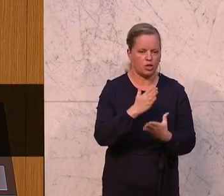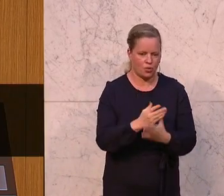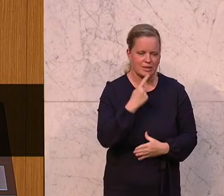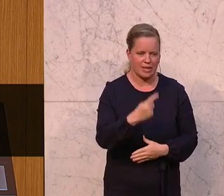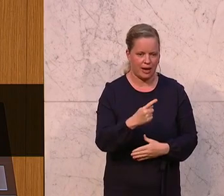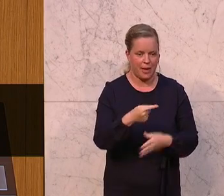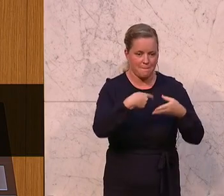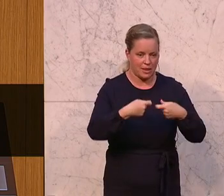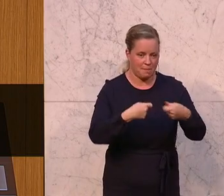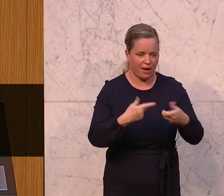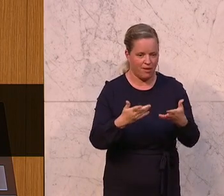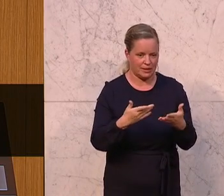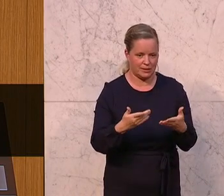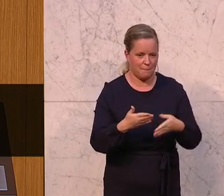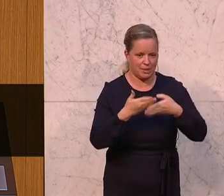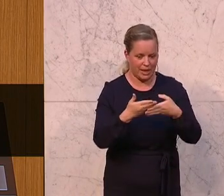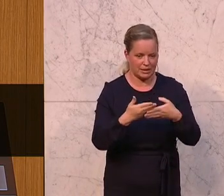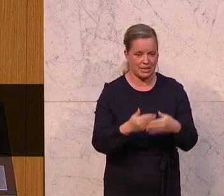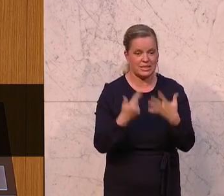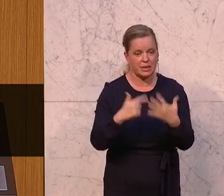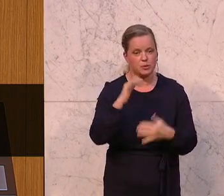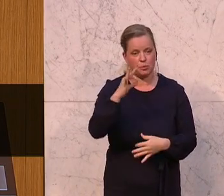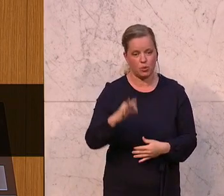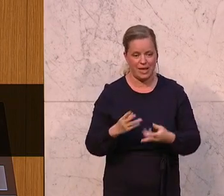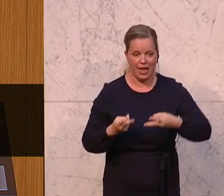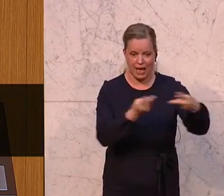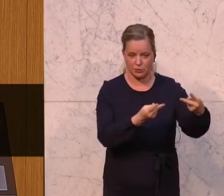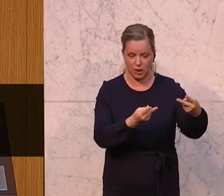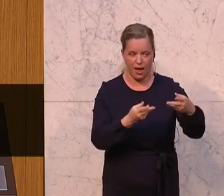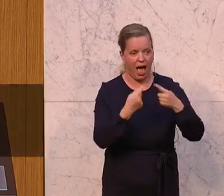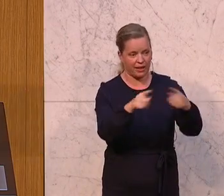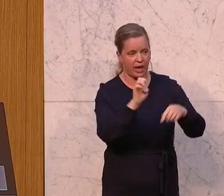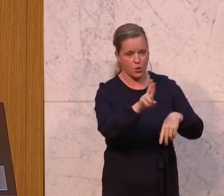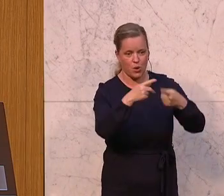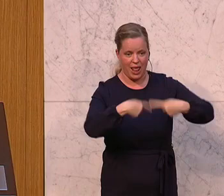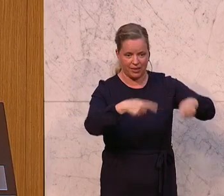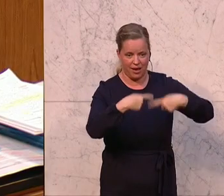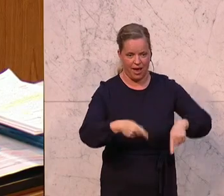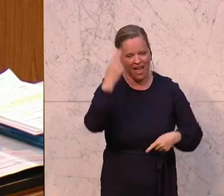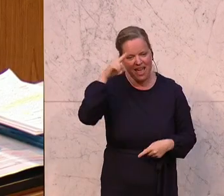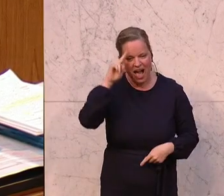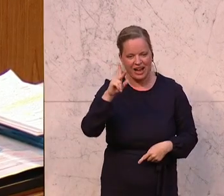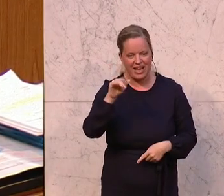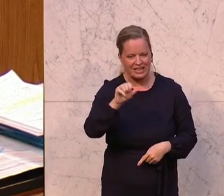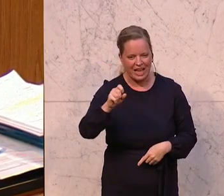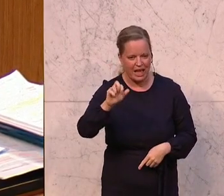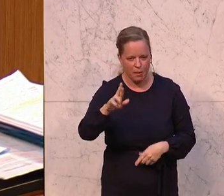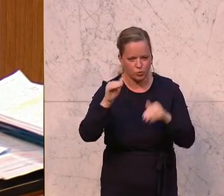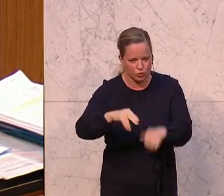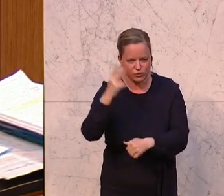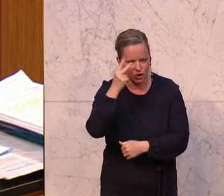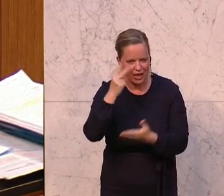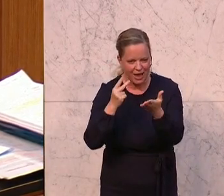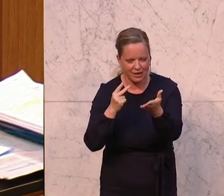bringt. 70 Prozent unserer Exporte gehen in die anderen EU-Länder. Und Herr Kassecker, das müssen Sie einfach verstehen. Sie sind ja eigentlich,